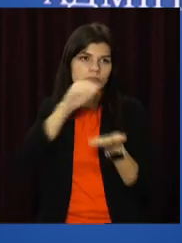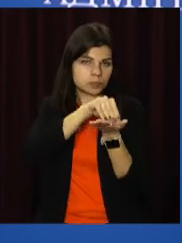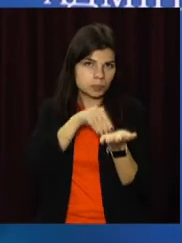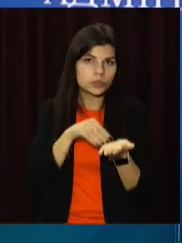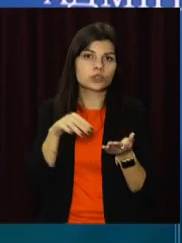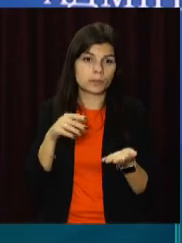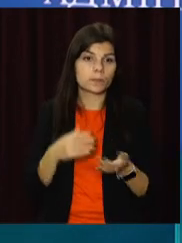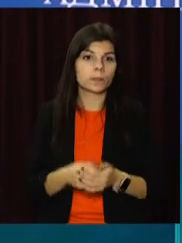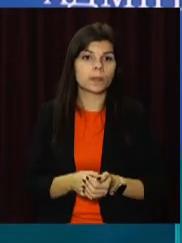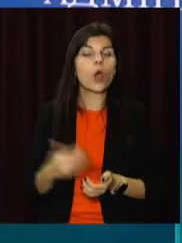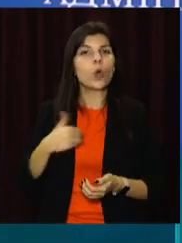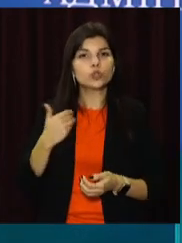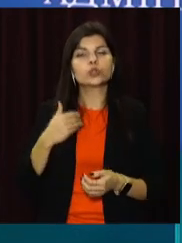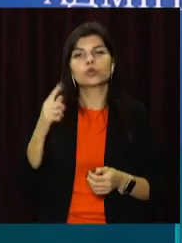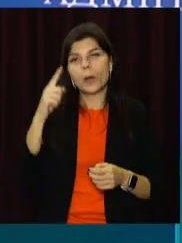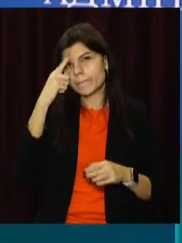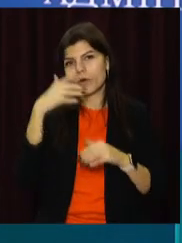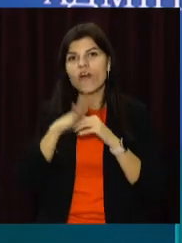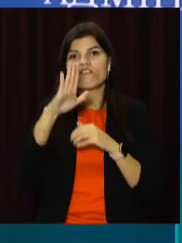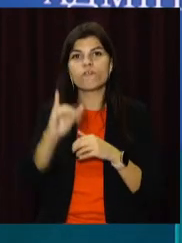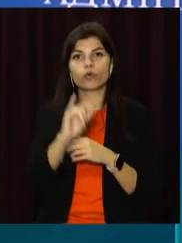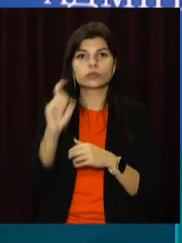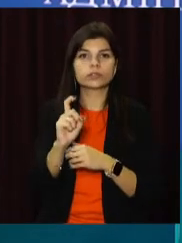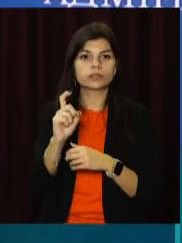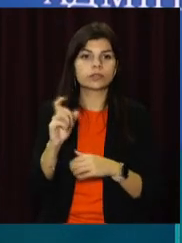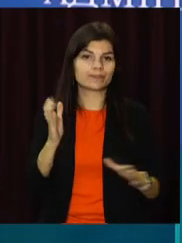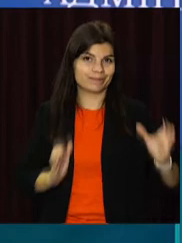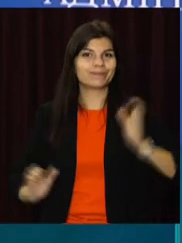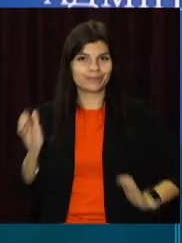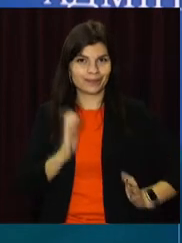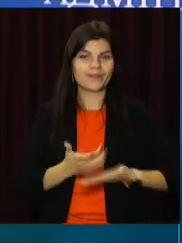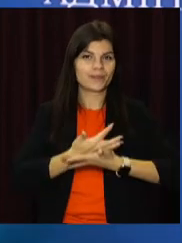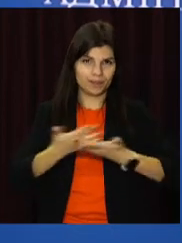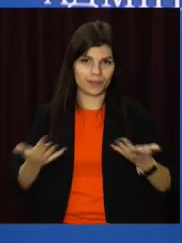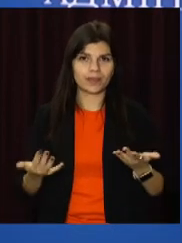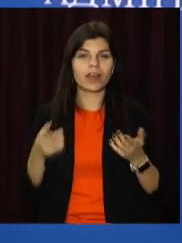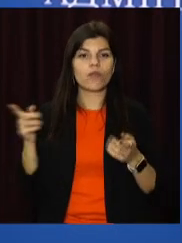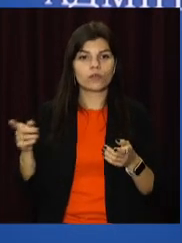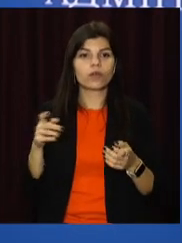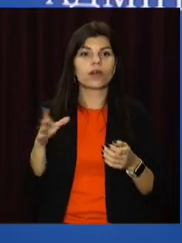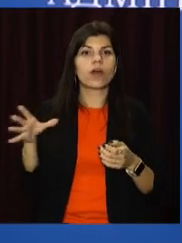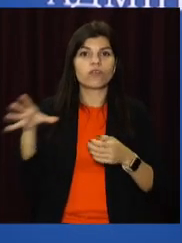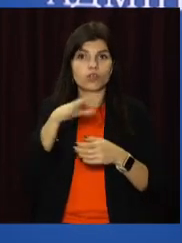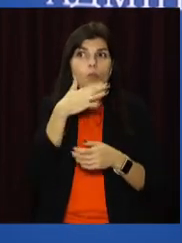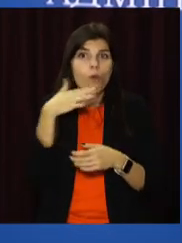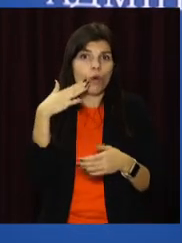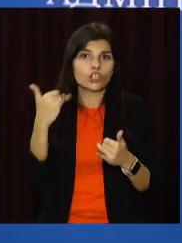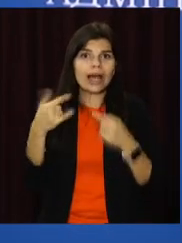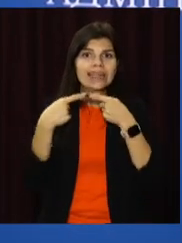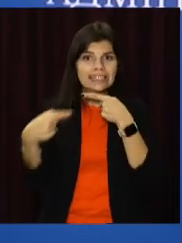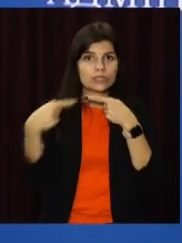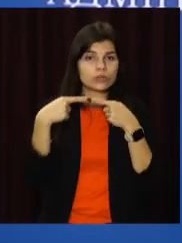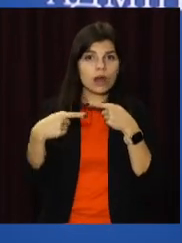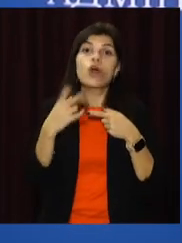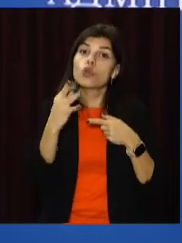вузи у нас певною мірою всі практично пішли на дистанційне навчання, але студенти, які мешкають в